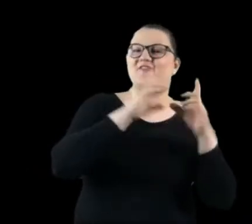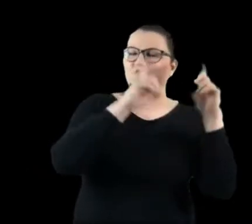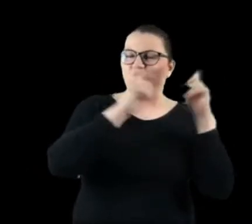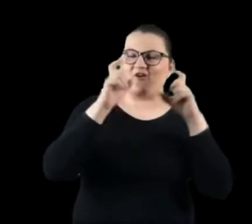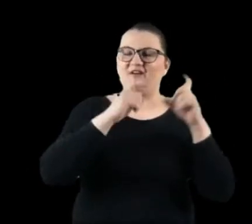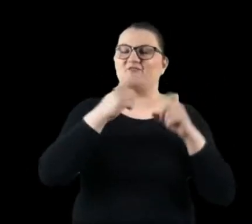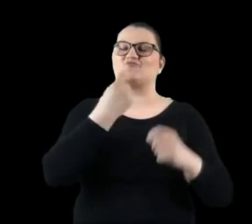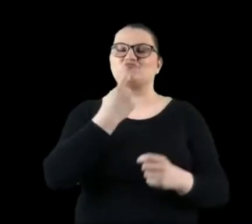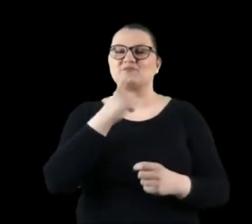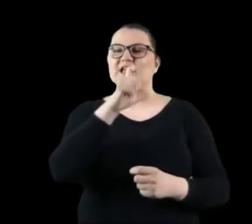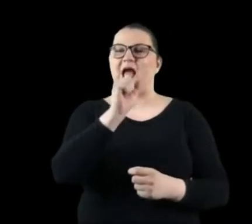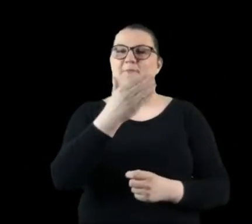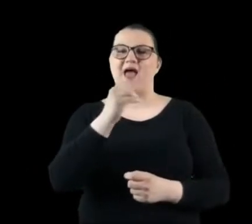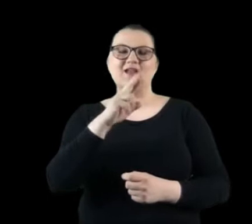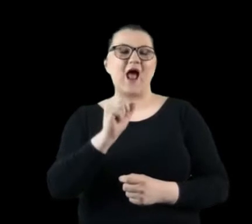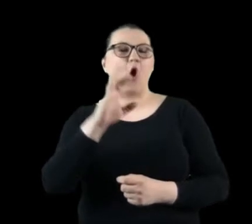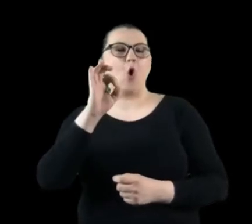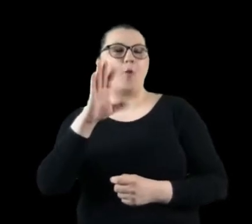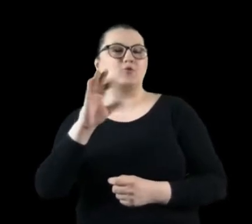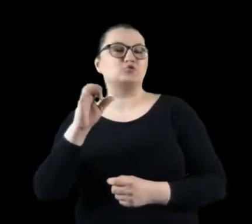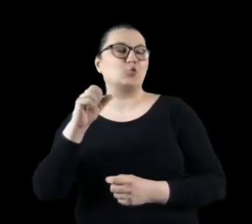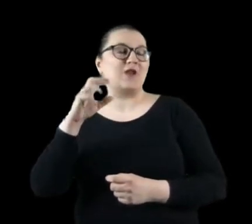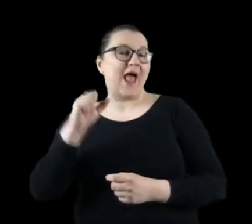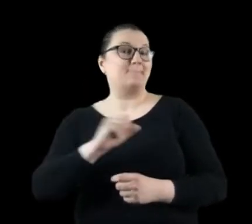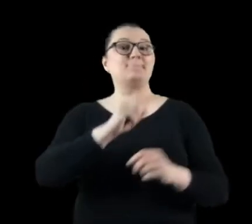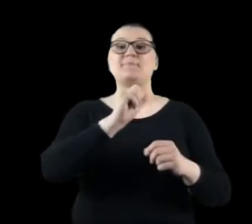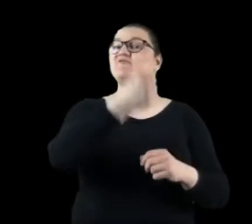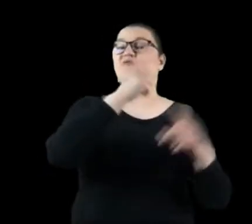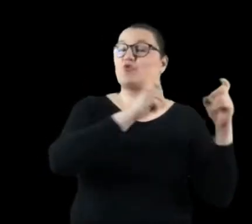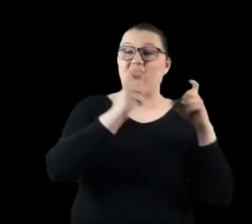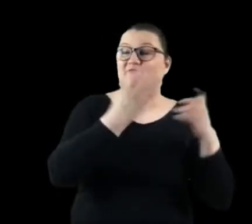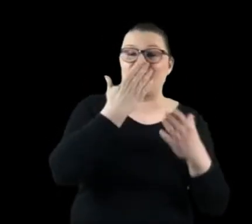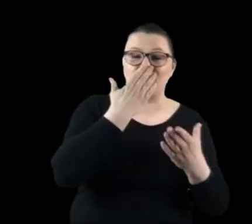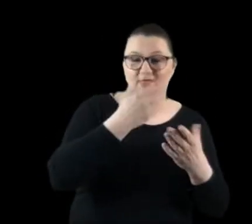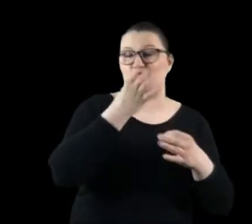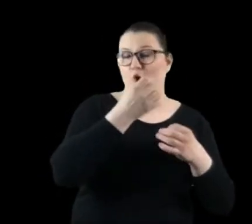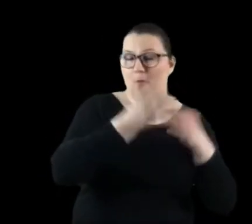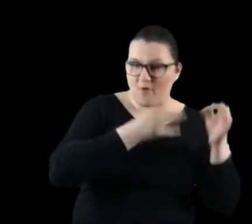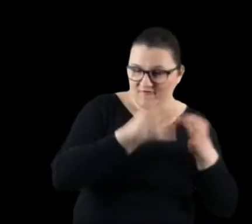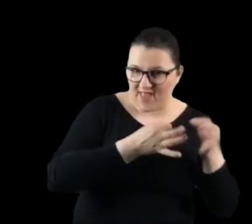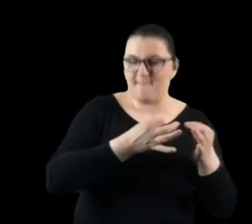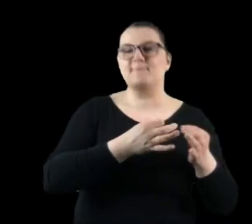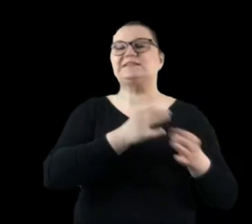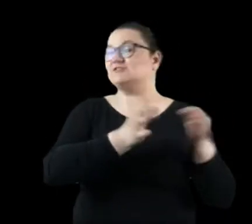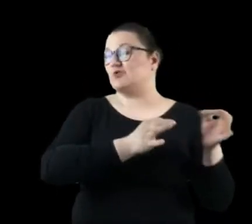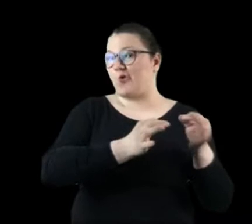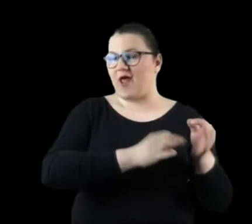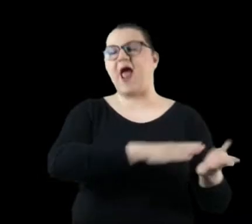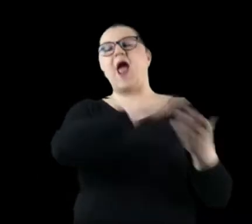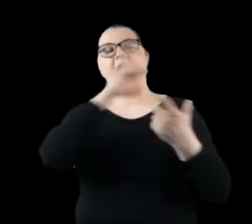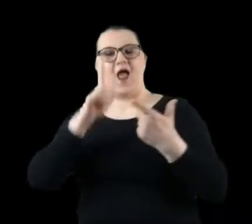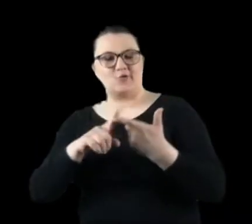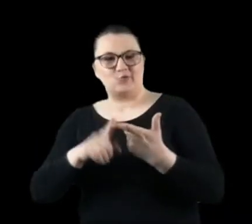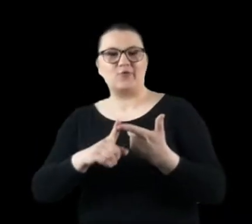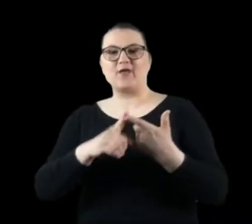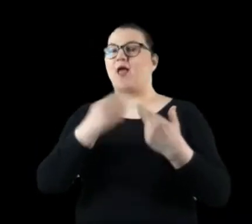obskura, pokażę jak wyglądały pierwsze fotografie, następnie przejdziemy do części drugiej, w której pokażę jak zbudować swoją własną